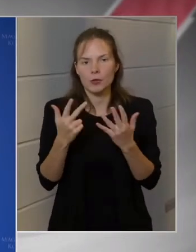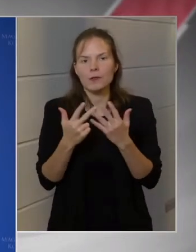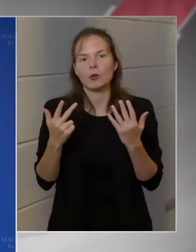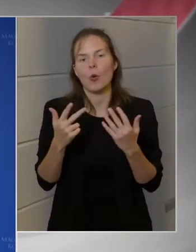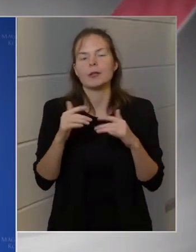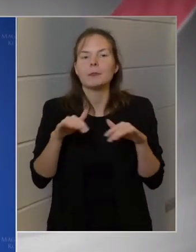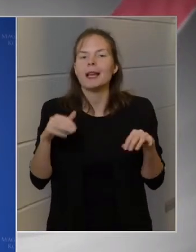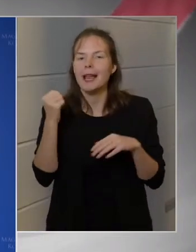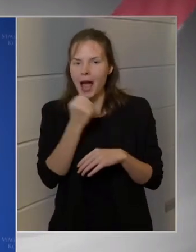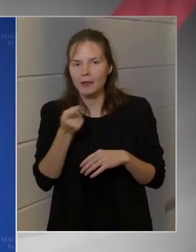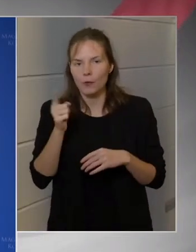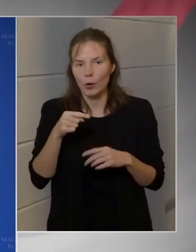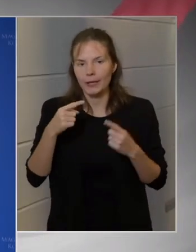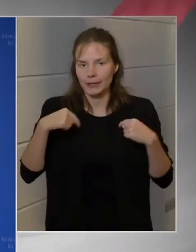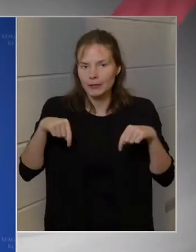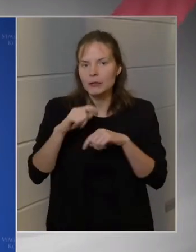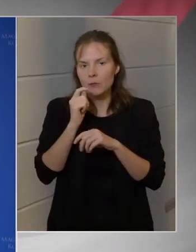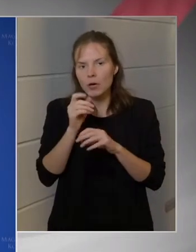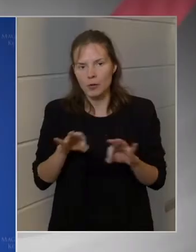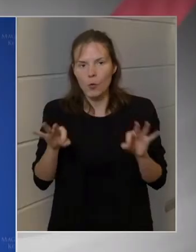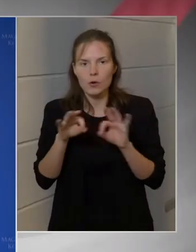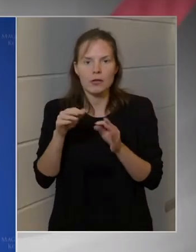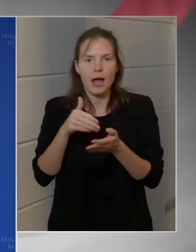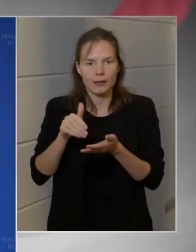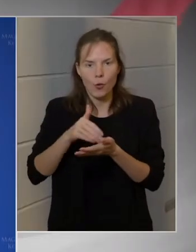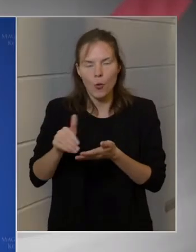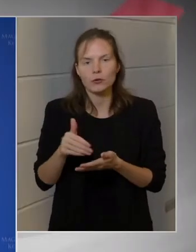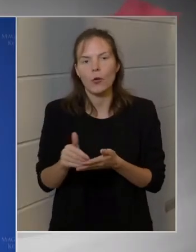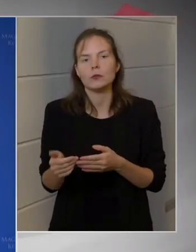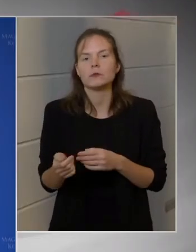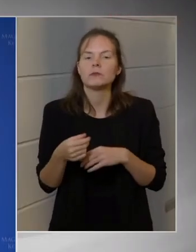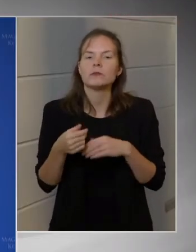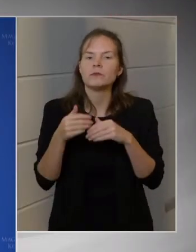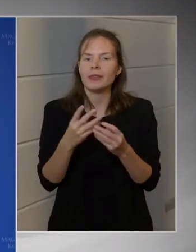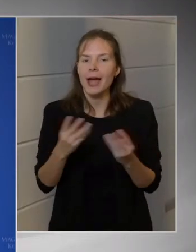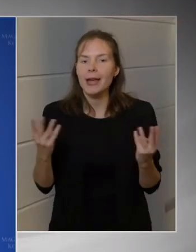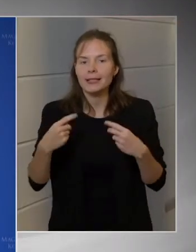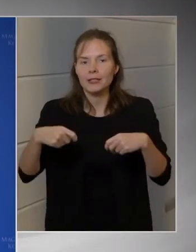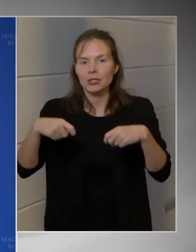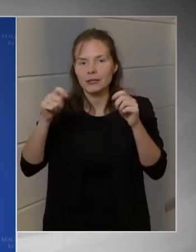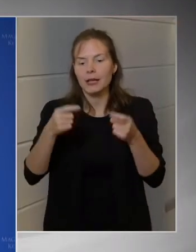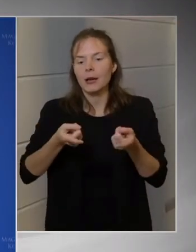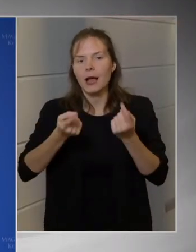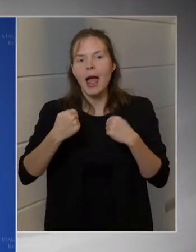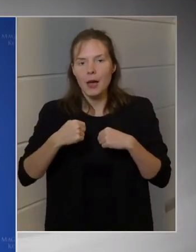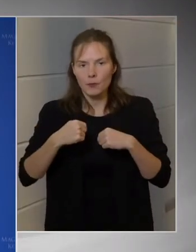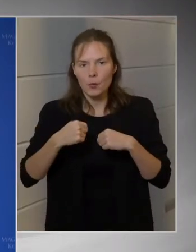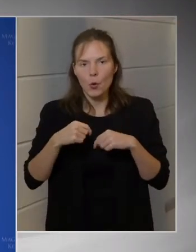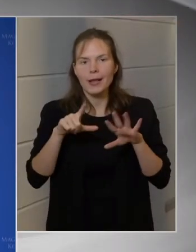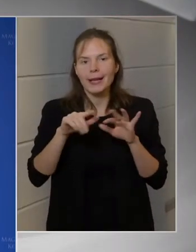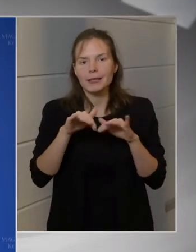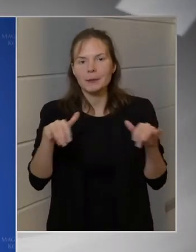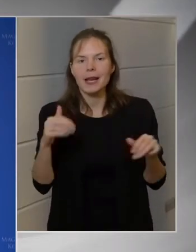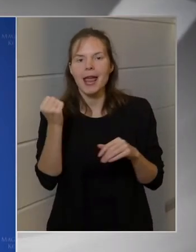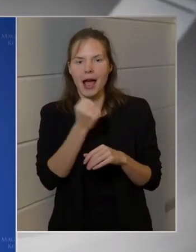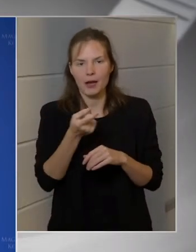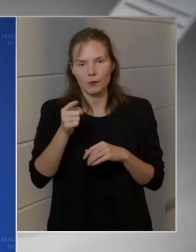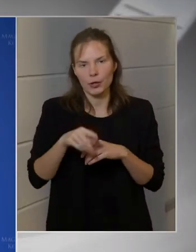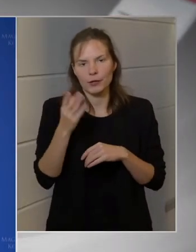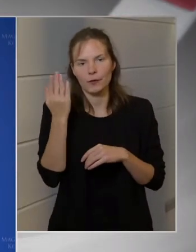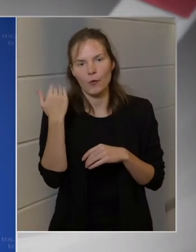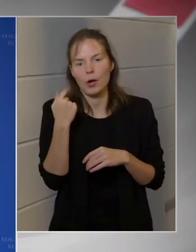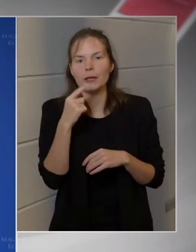költött a kerítés létestésére és külső határvédelmre, ebből 7 milliárd forint az, amit az Európai